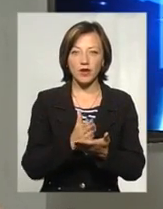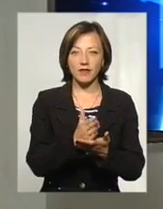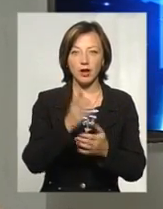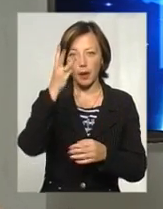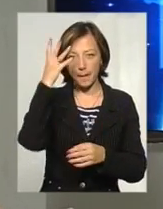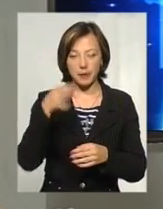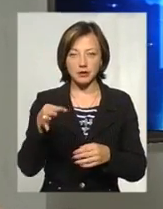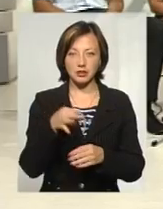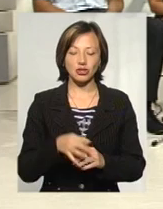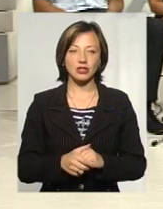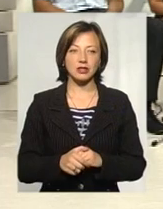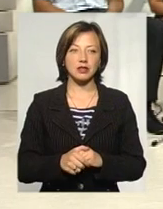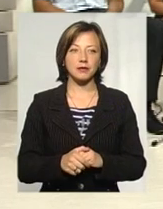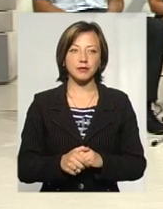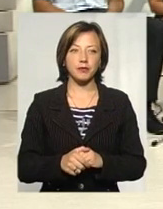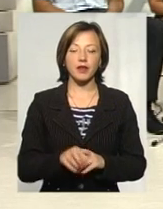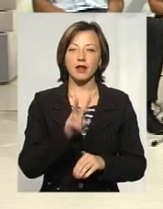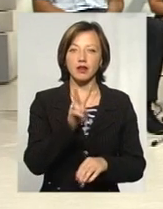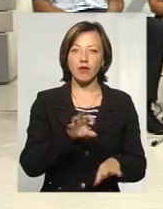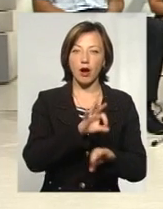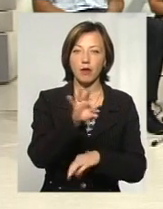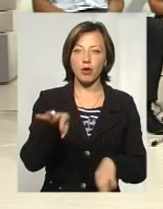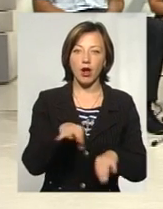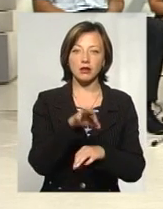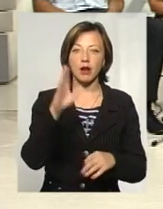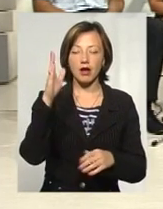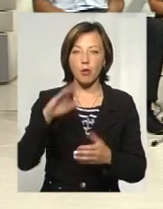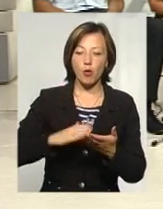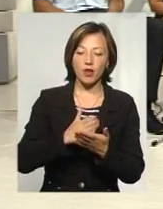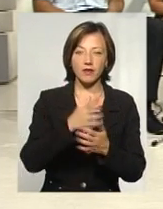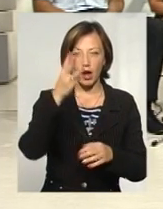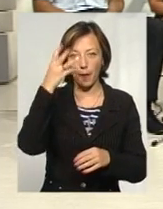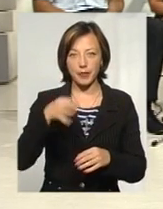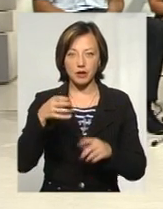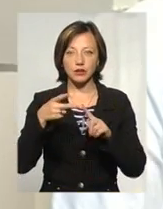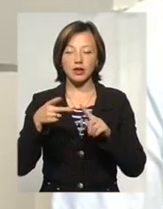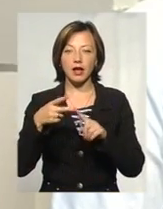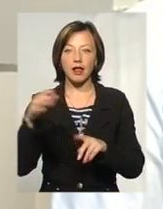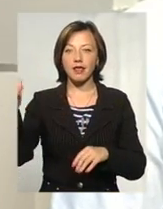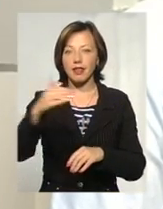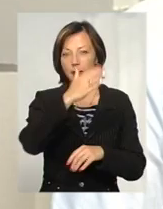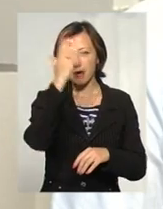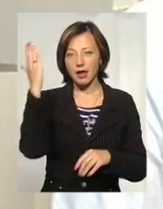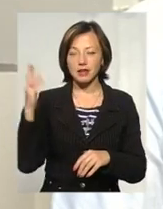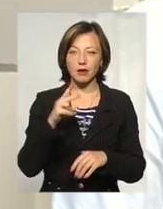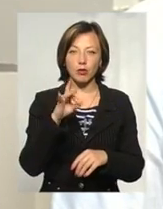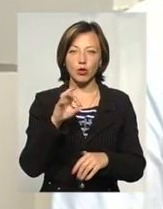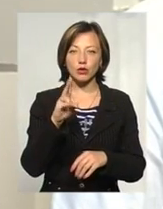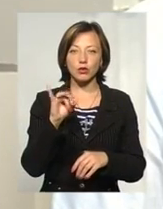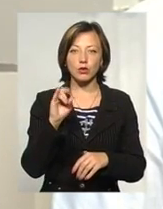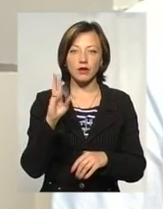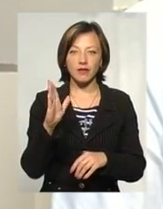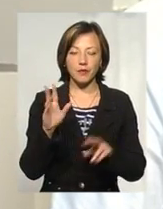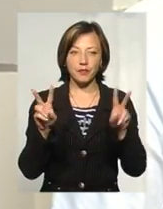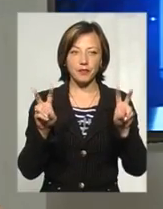нас два проєкти, насправді. Це один із них 3D-путівник Хмельниччиною, а інший – Небесний проскурів. Вони між собою взаємопов'язані.